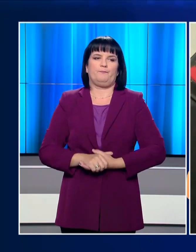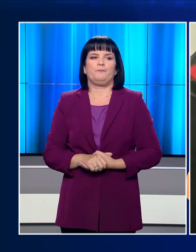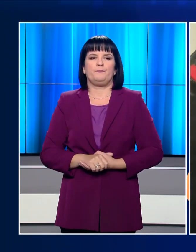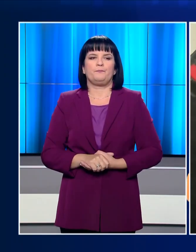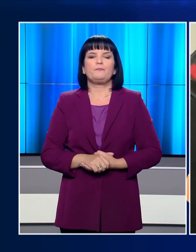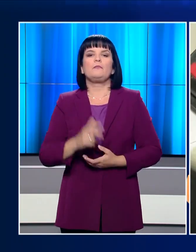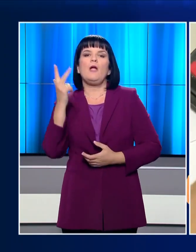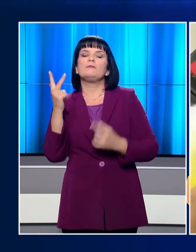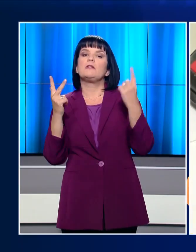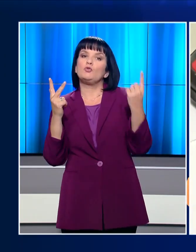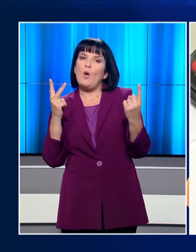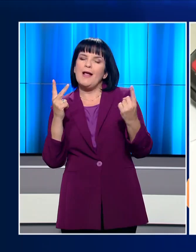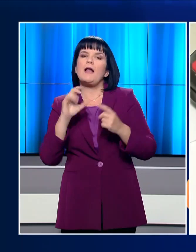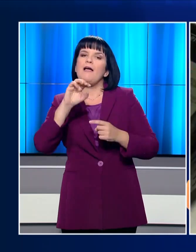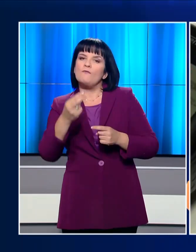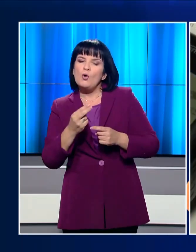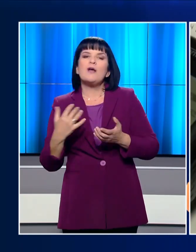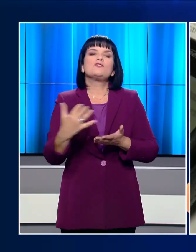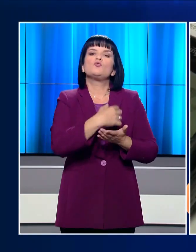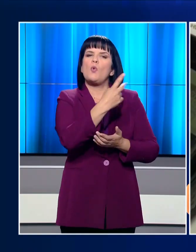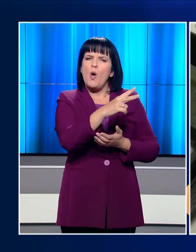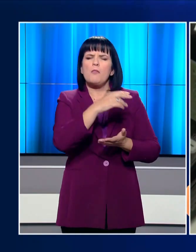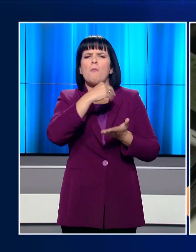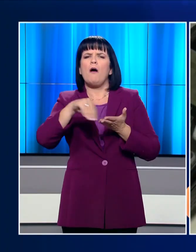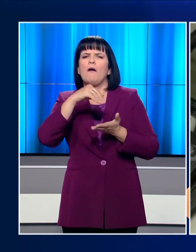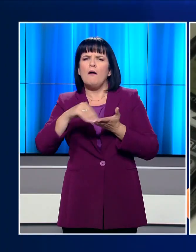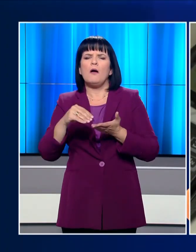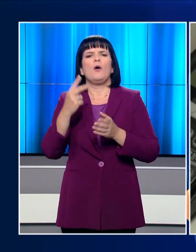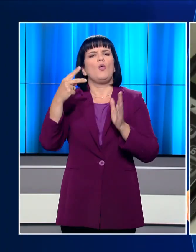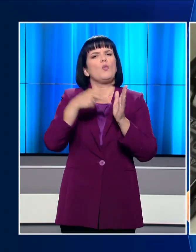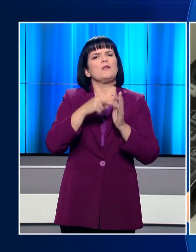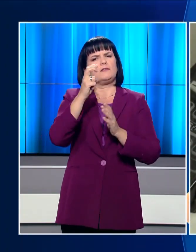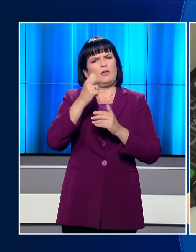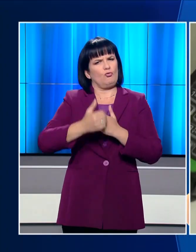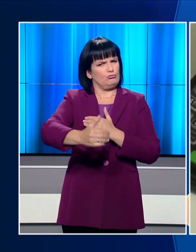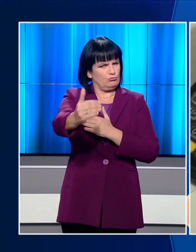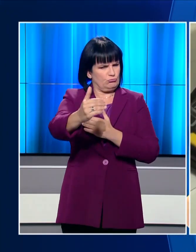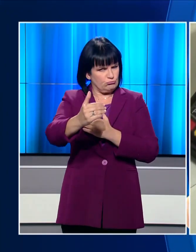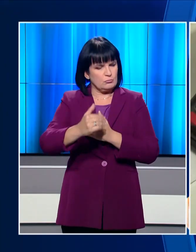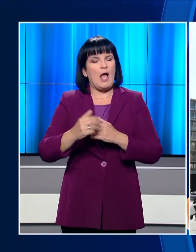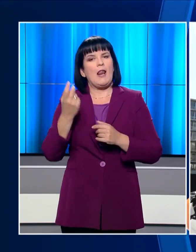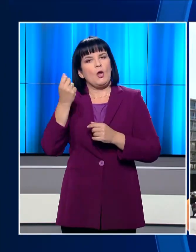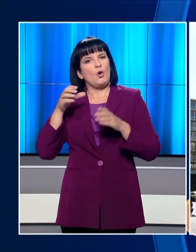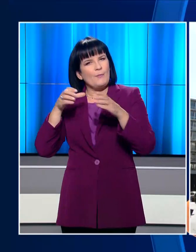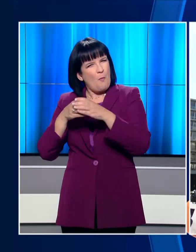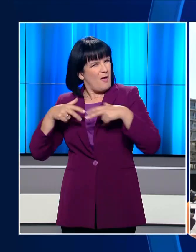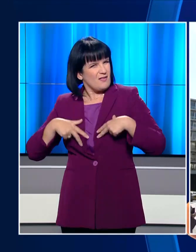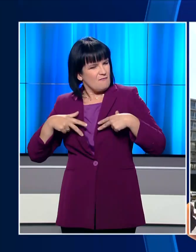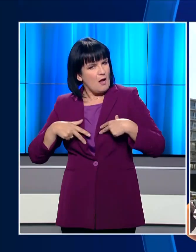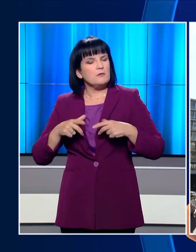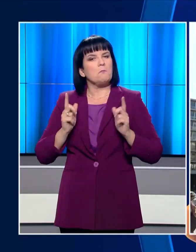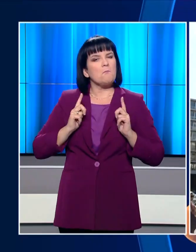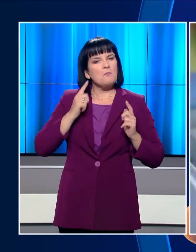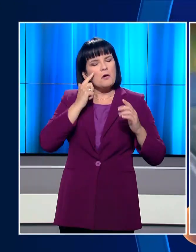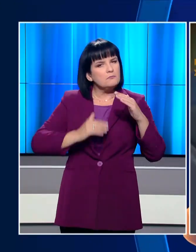Ένα στα τρία ευρώ του εισοδήματος θα πρέπει να καλύπτεται με πλαστικό χρήμα από το 2020. Ωστόσο το οικονομικό επιτελείο αναμένεται να